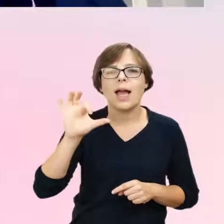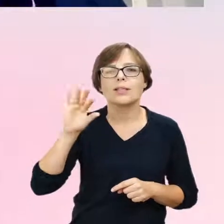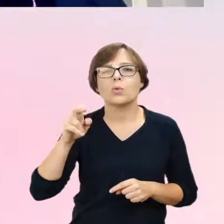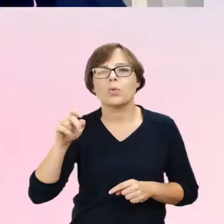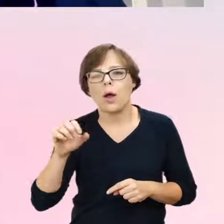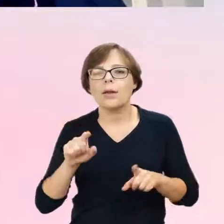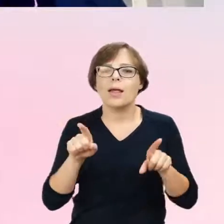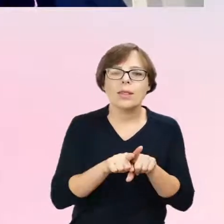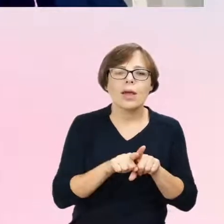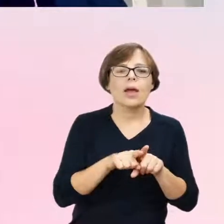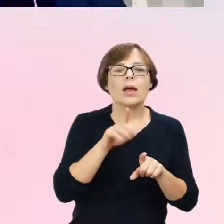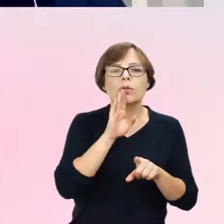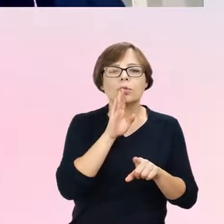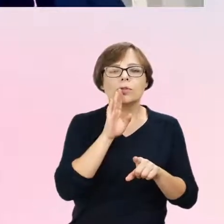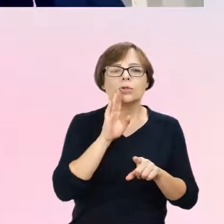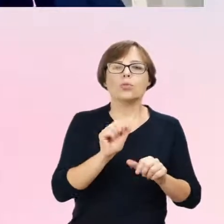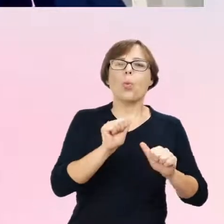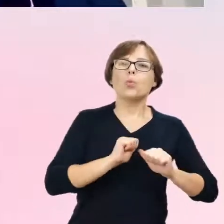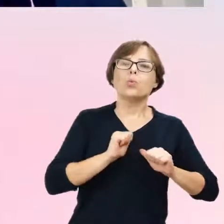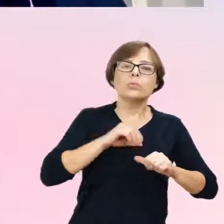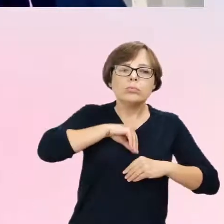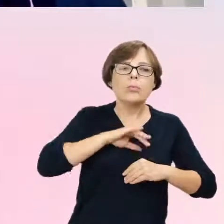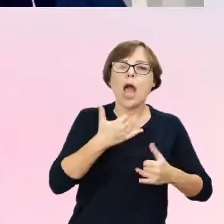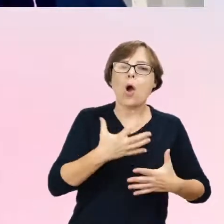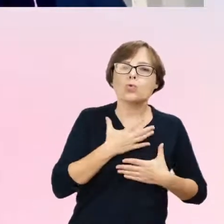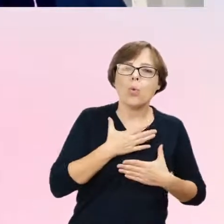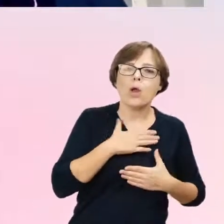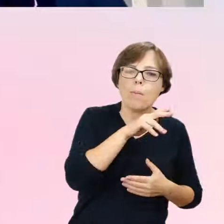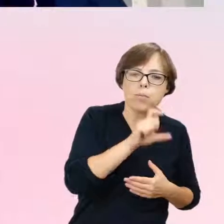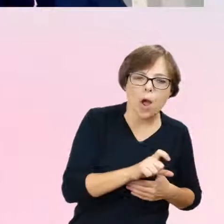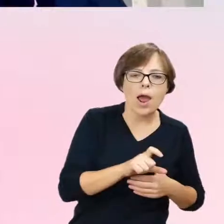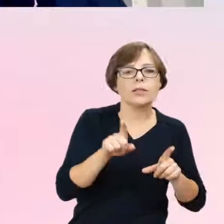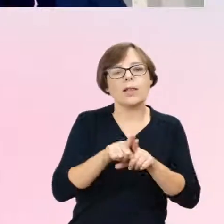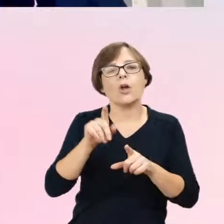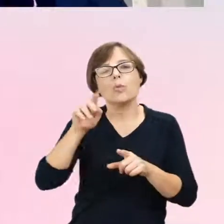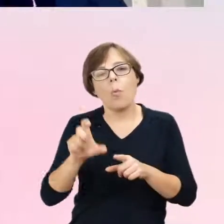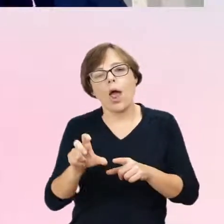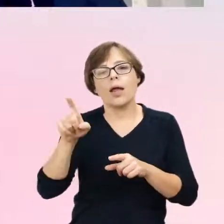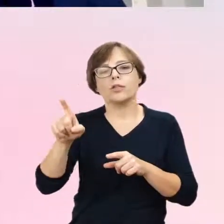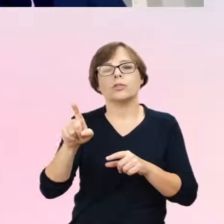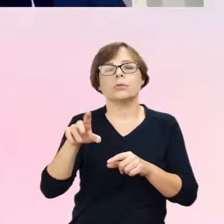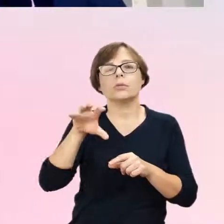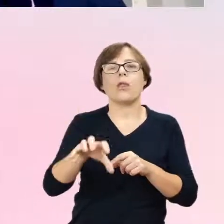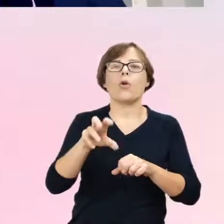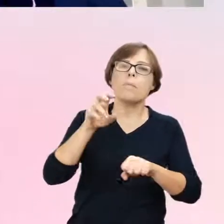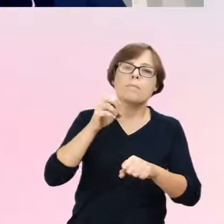subiektywne przeżywanie płci, a co to jest płeć w kategorii prawnej i medycznej, ale tak